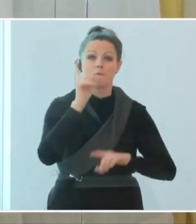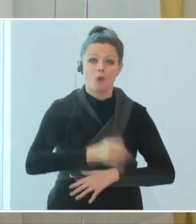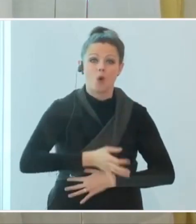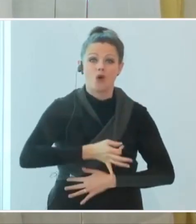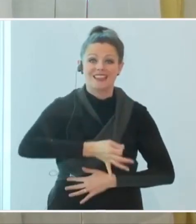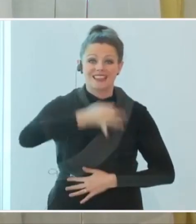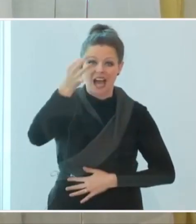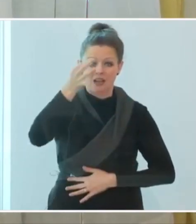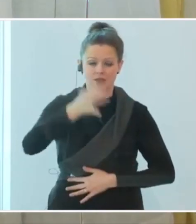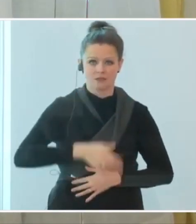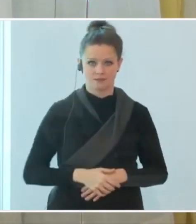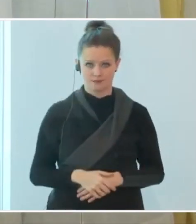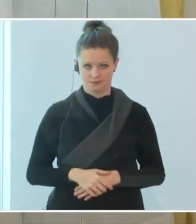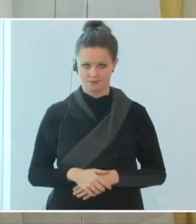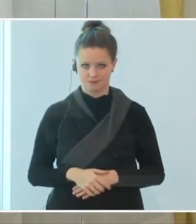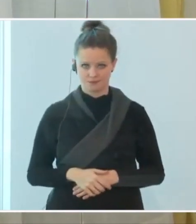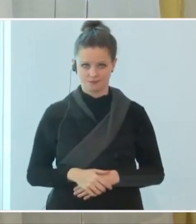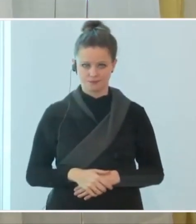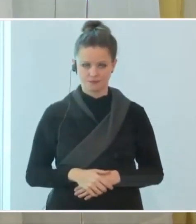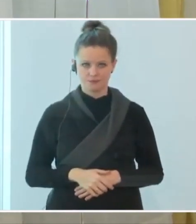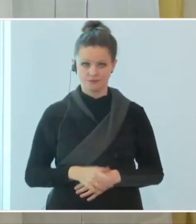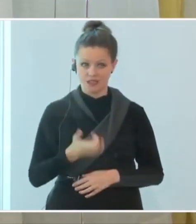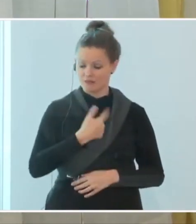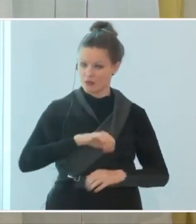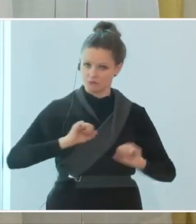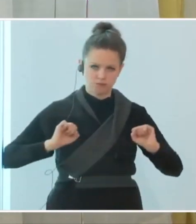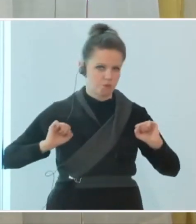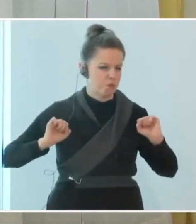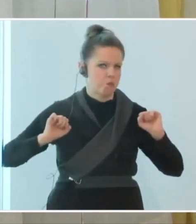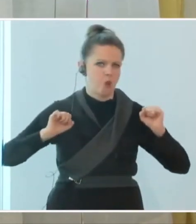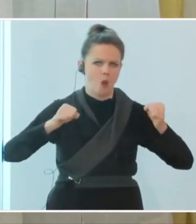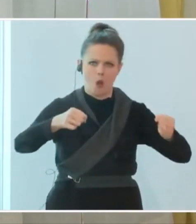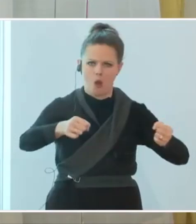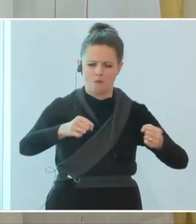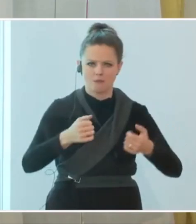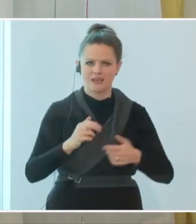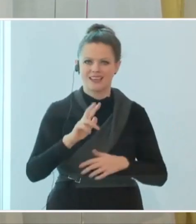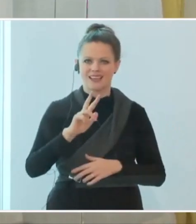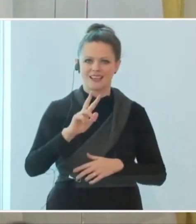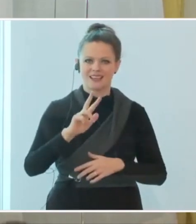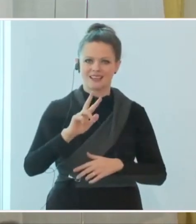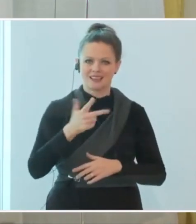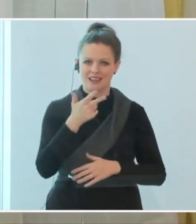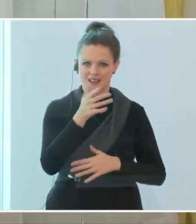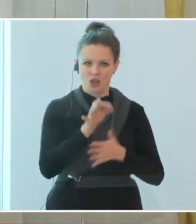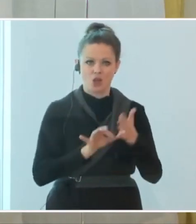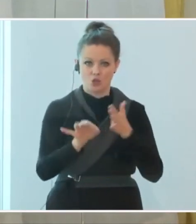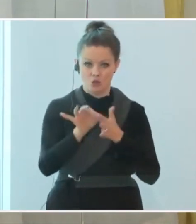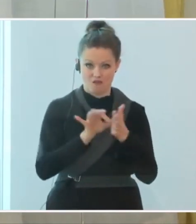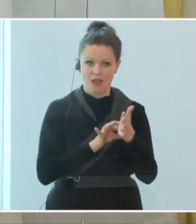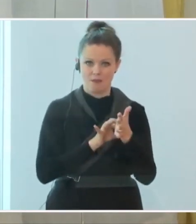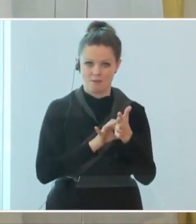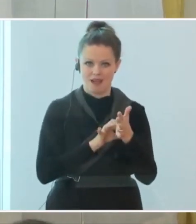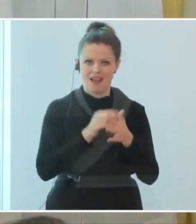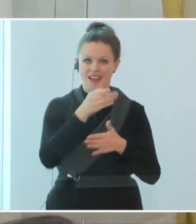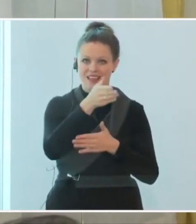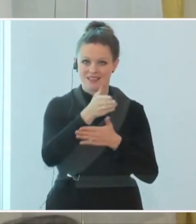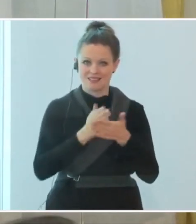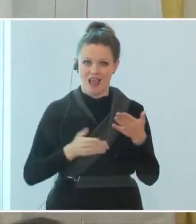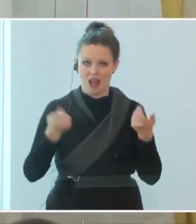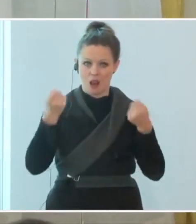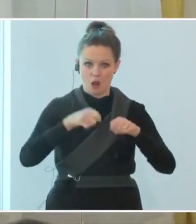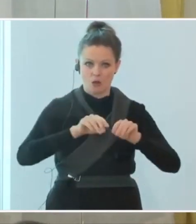einzigen Tag. Wir haben reagiert, wenige Tage später, am 3.11. ist dieser Teil-Lockdown